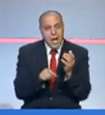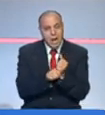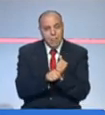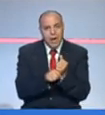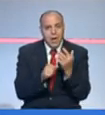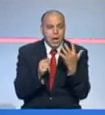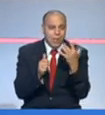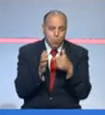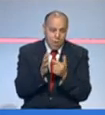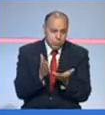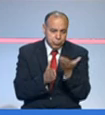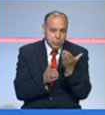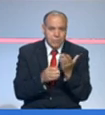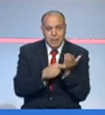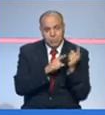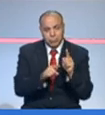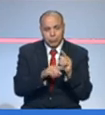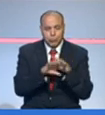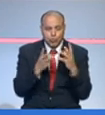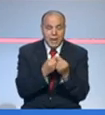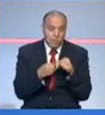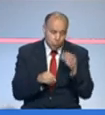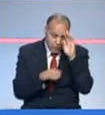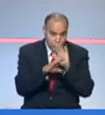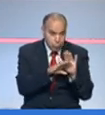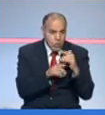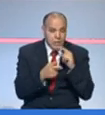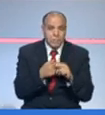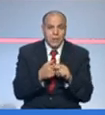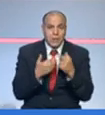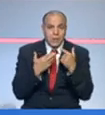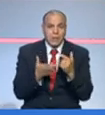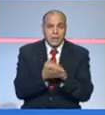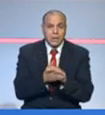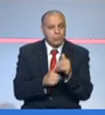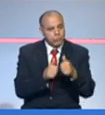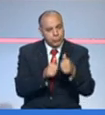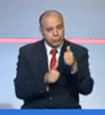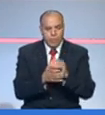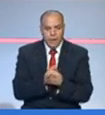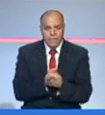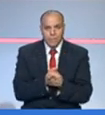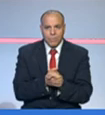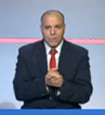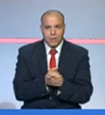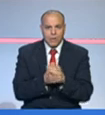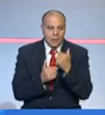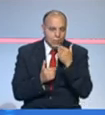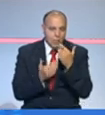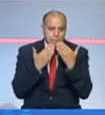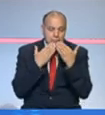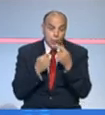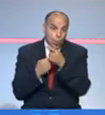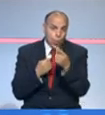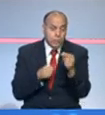يمكن أربع نقاط في المناعة الجمعية وهذا منجم يكون كان ناجح ونحب بالمناسبة نشكر